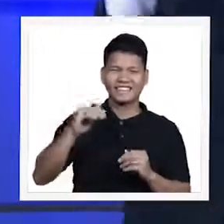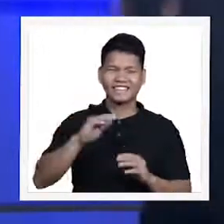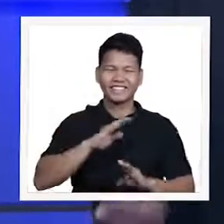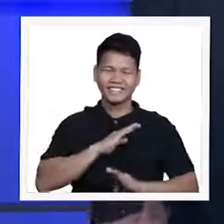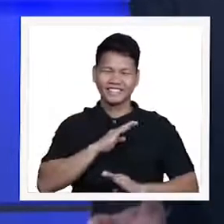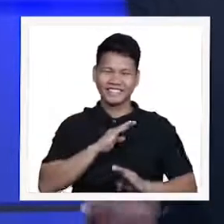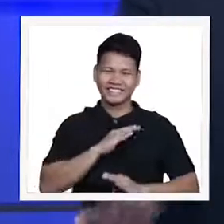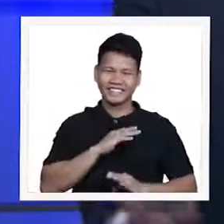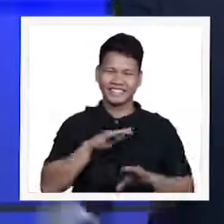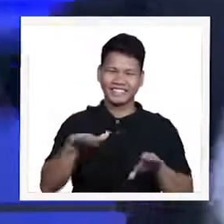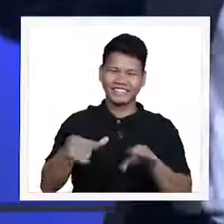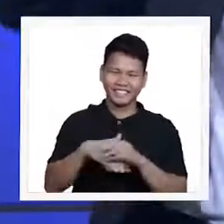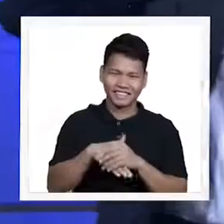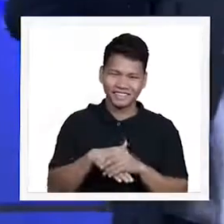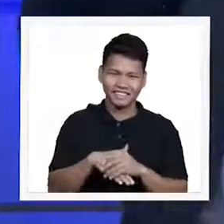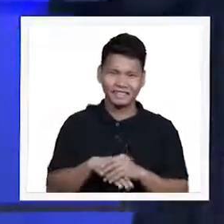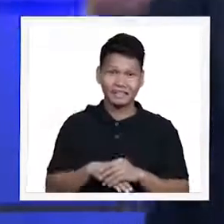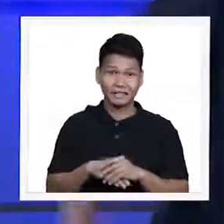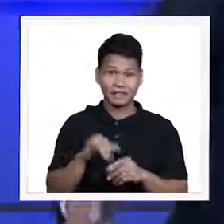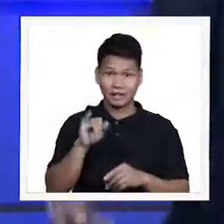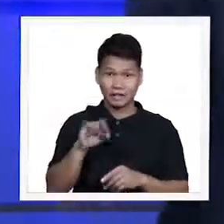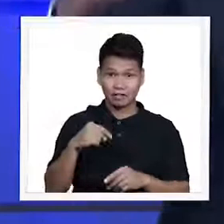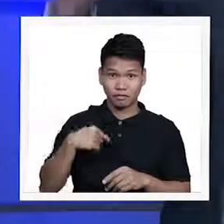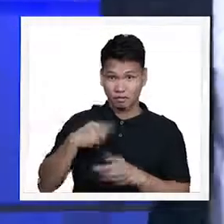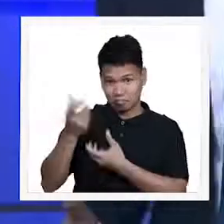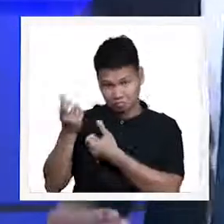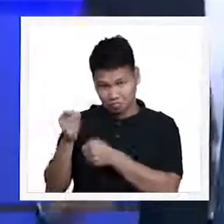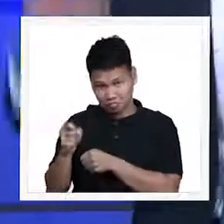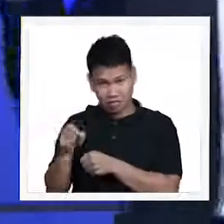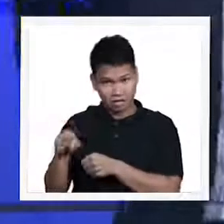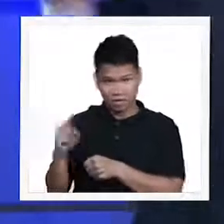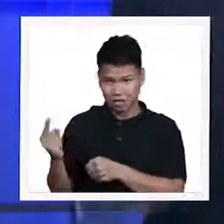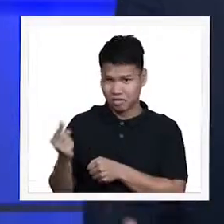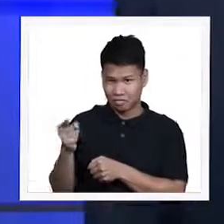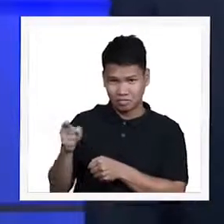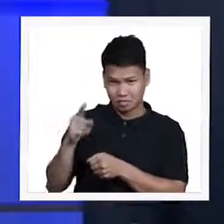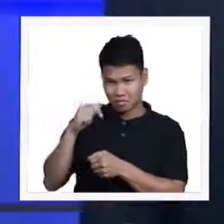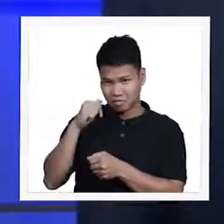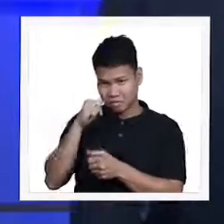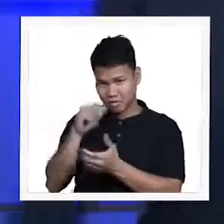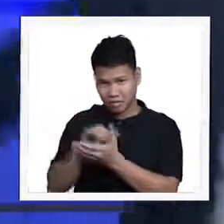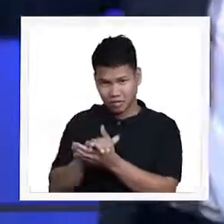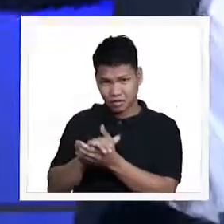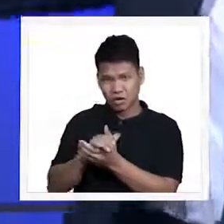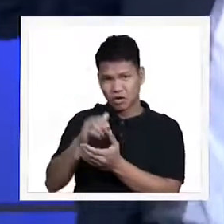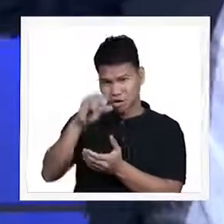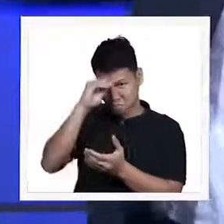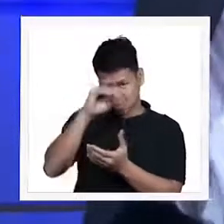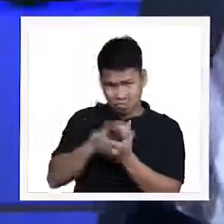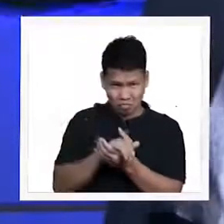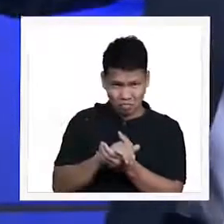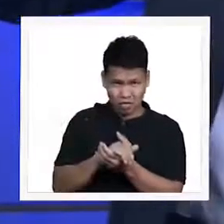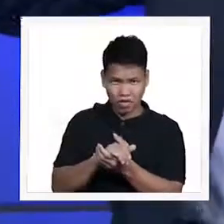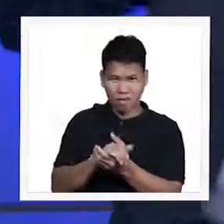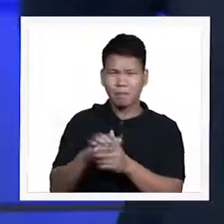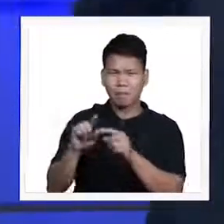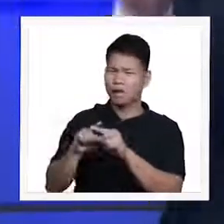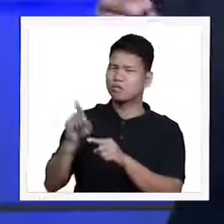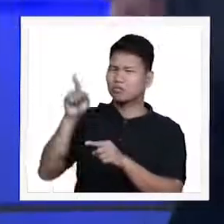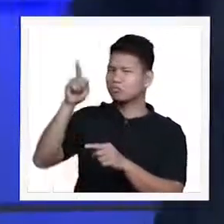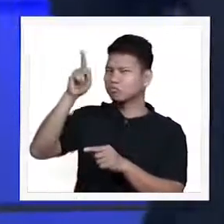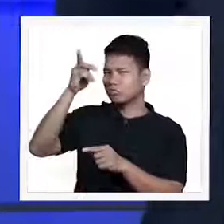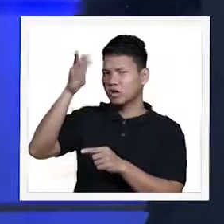have that trust, not only to our partners, not only to our spouses, but to our God,